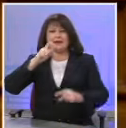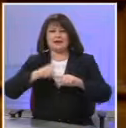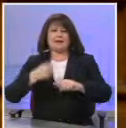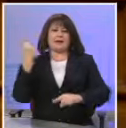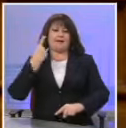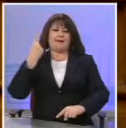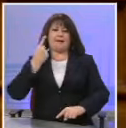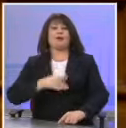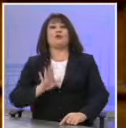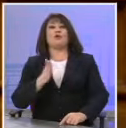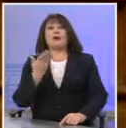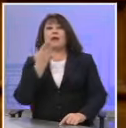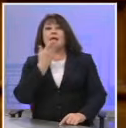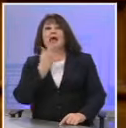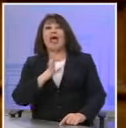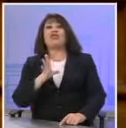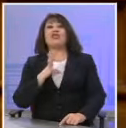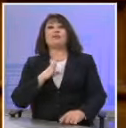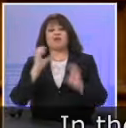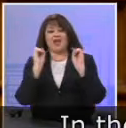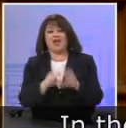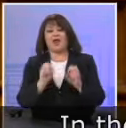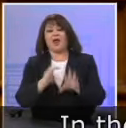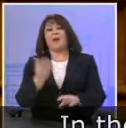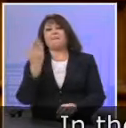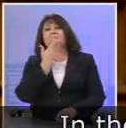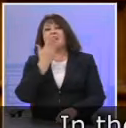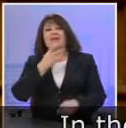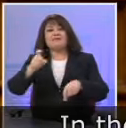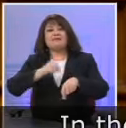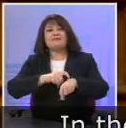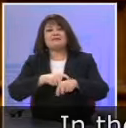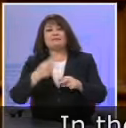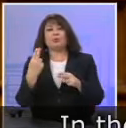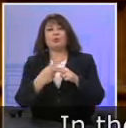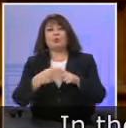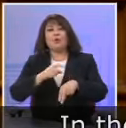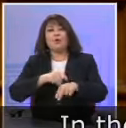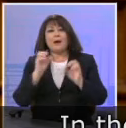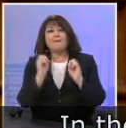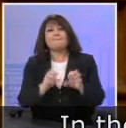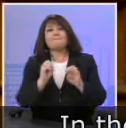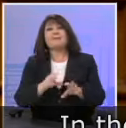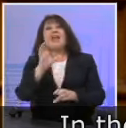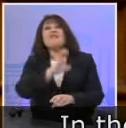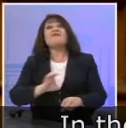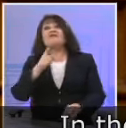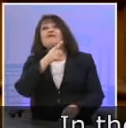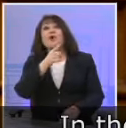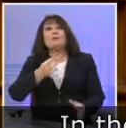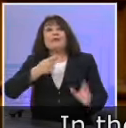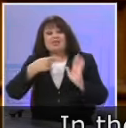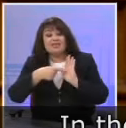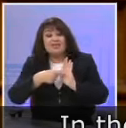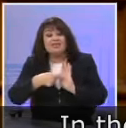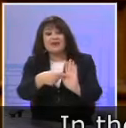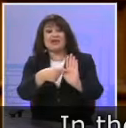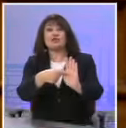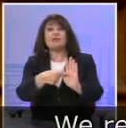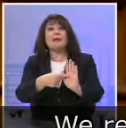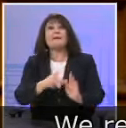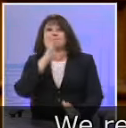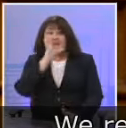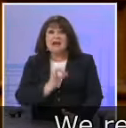Η Ελλάδα διδάσκει ανθρωπιά, η Ελλάδα τούτη την κρίσιμη ώρα διδάσκει στους ευρωπαίους εταίρους ποιο είναι το